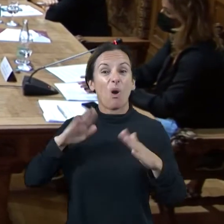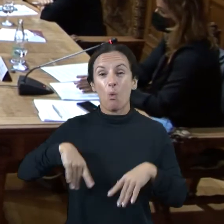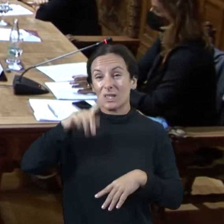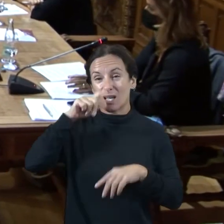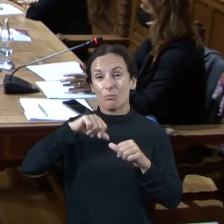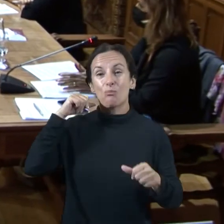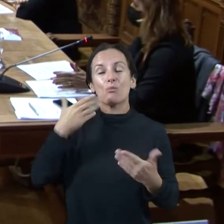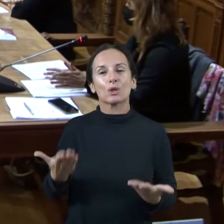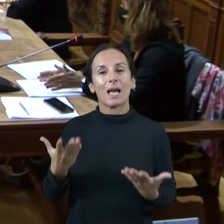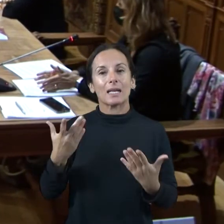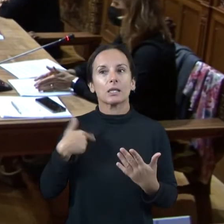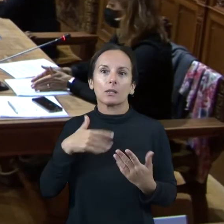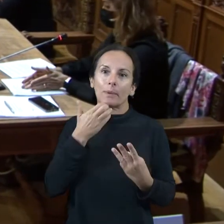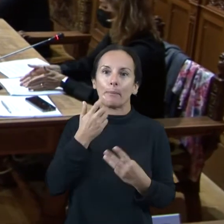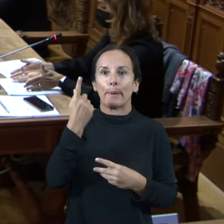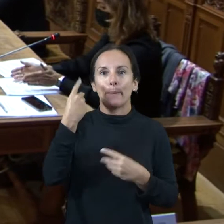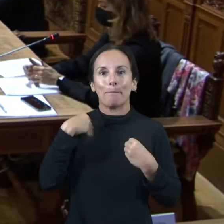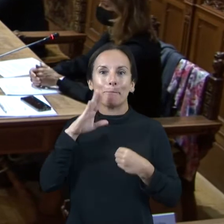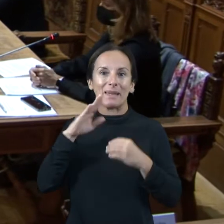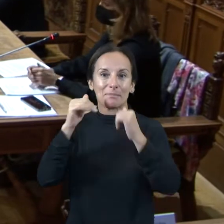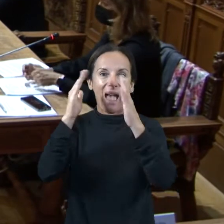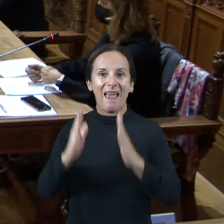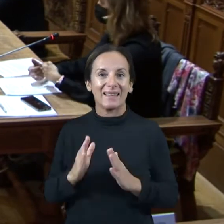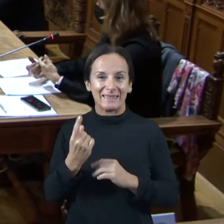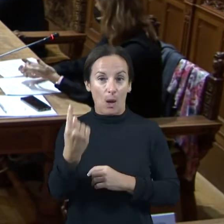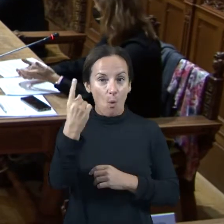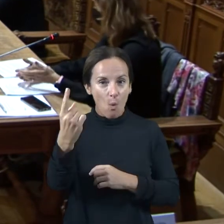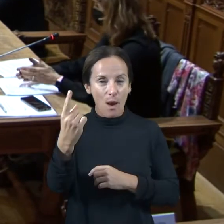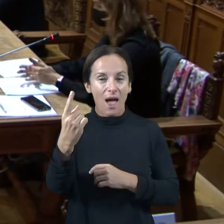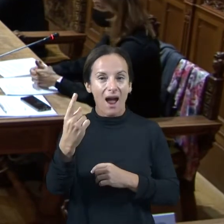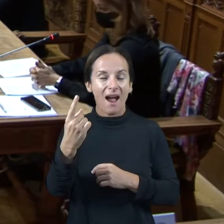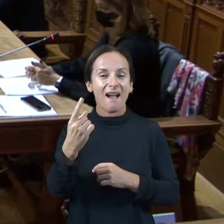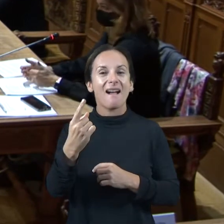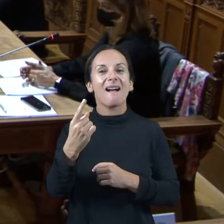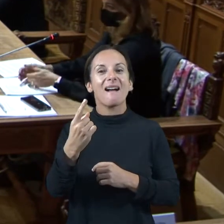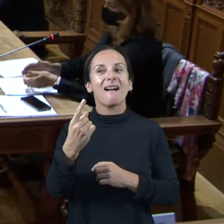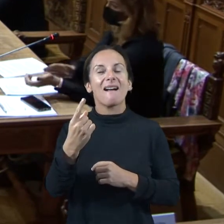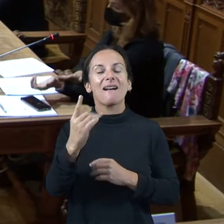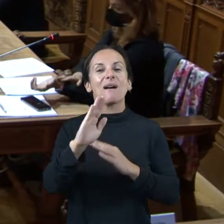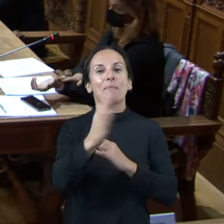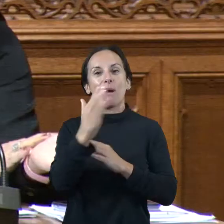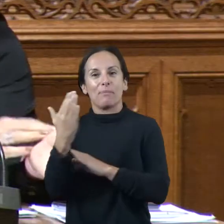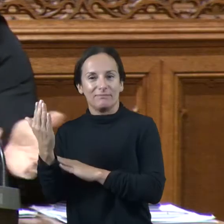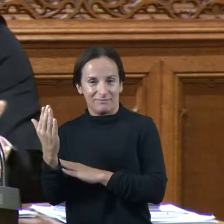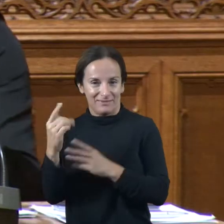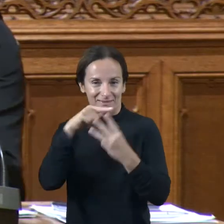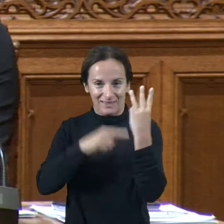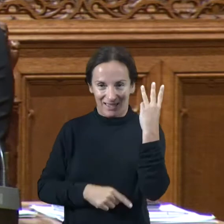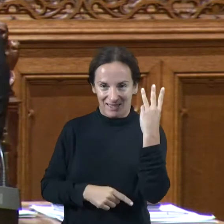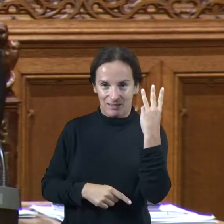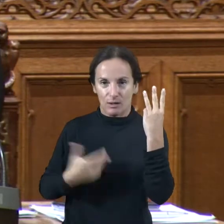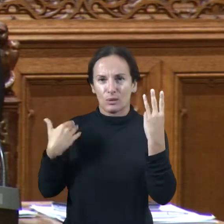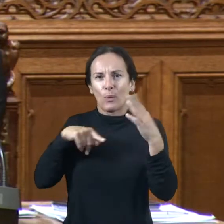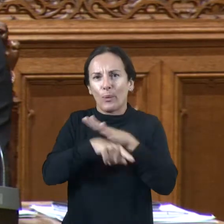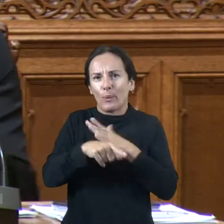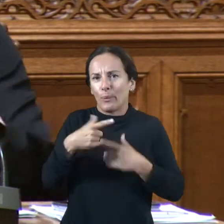mateixa entitat se presentava a les tres i això suposava una burocràcia tant per part del departament com també per part